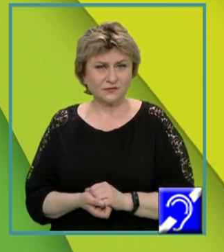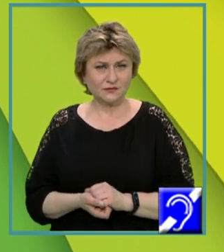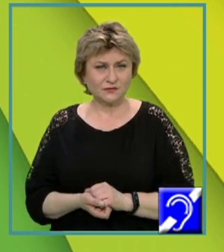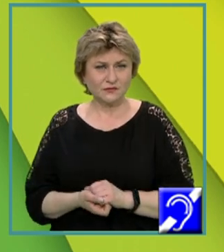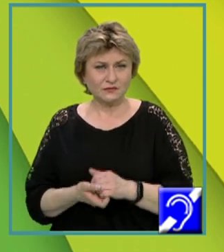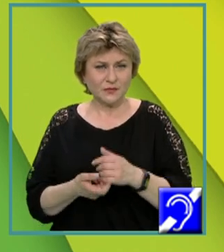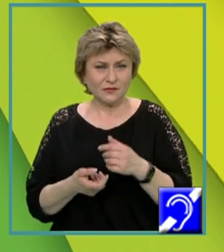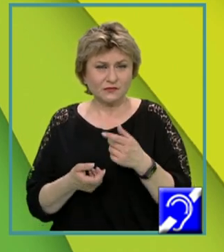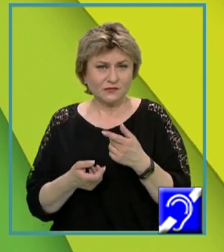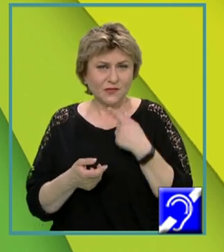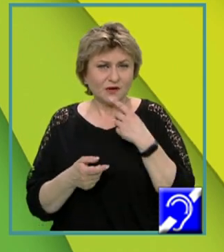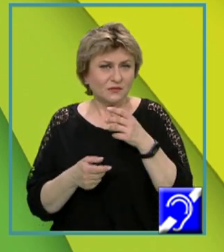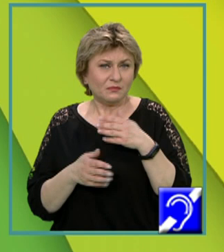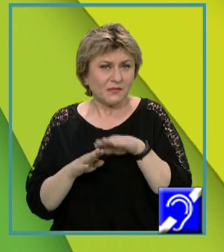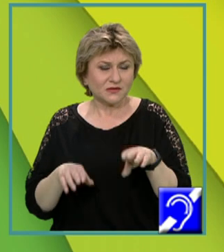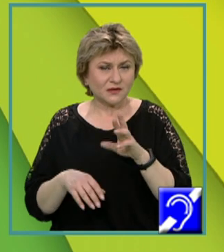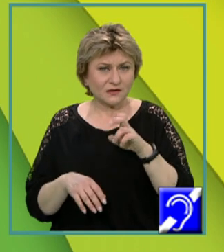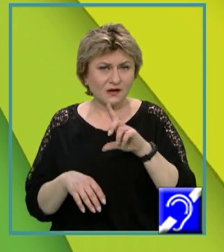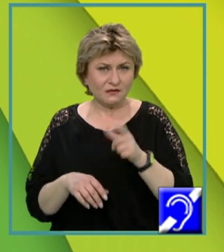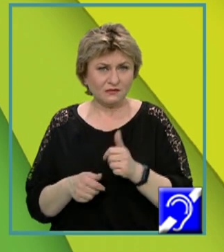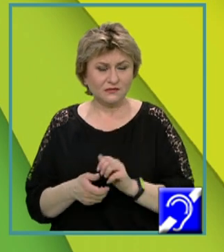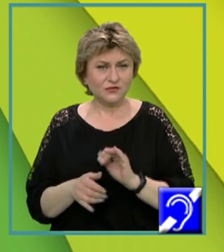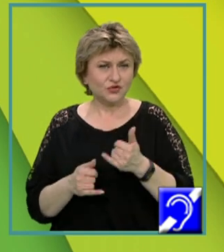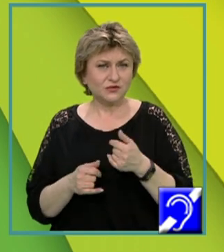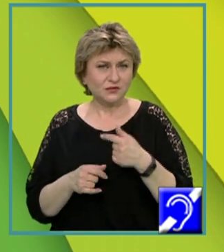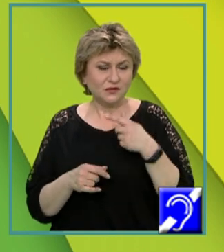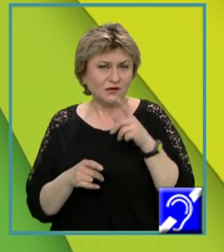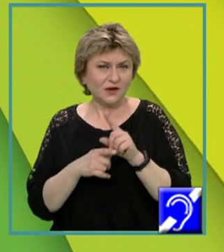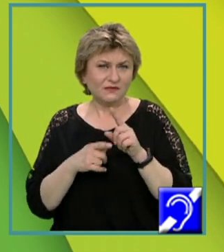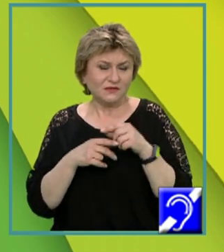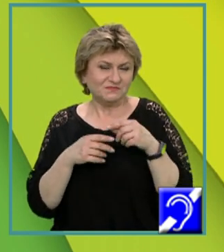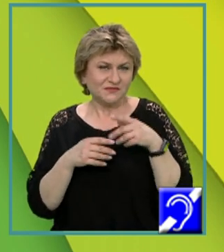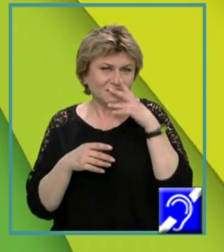reală de asemenea de tip float și partea imaginară.